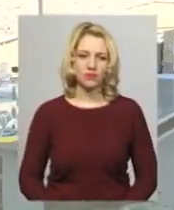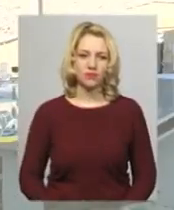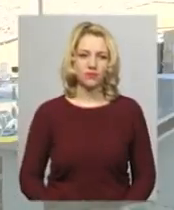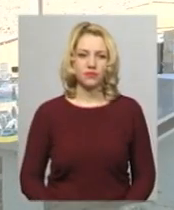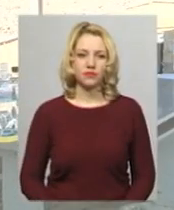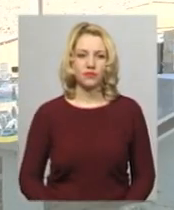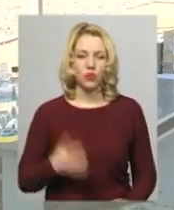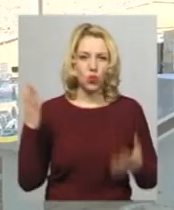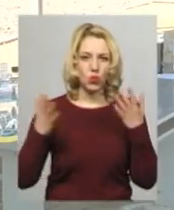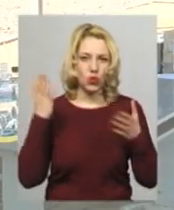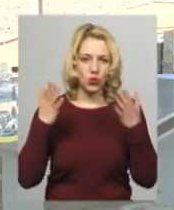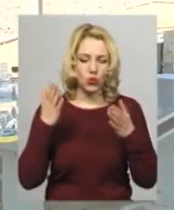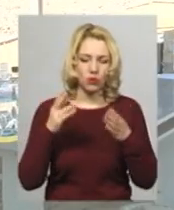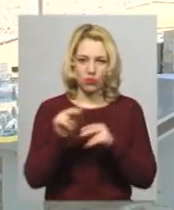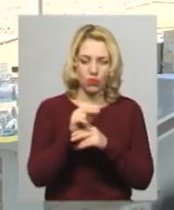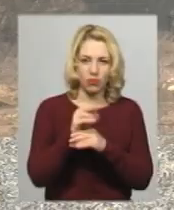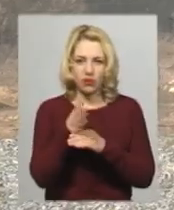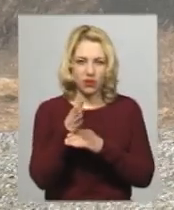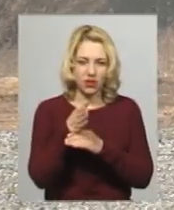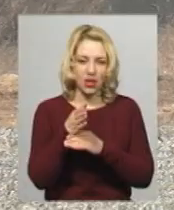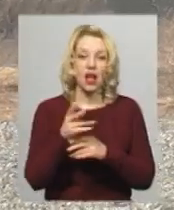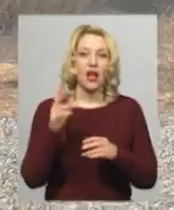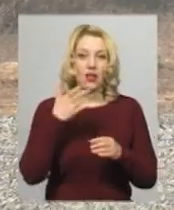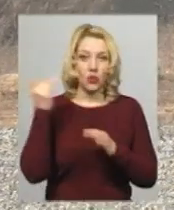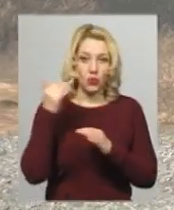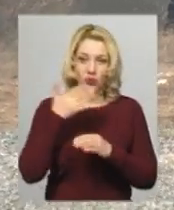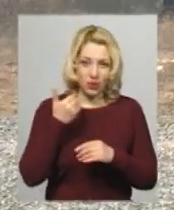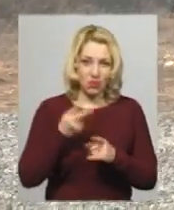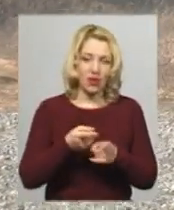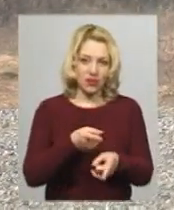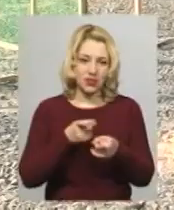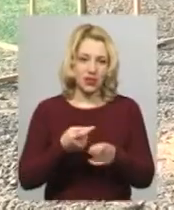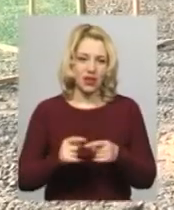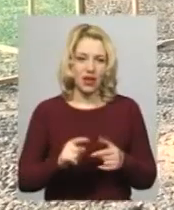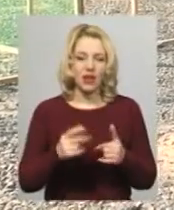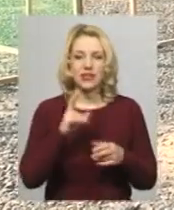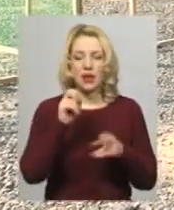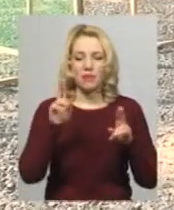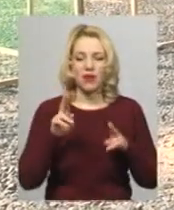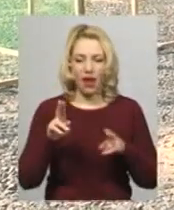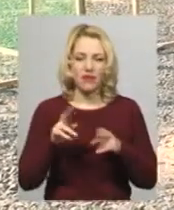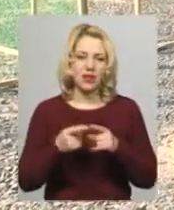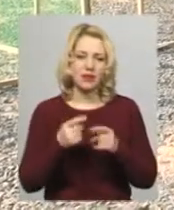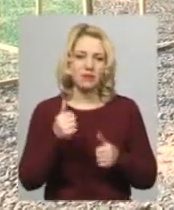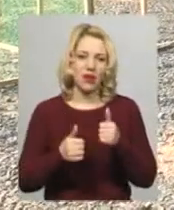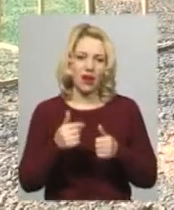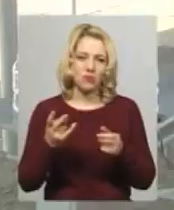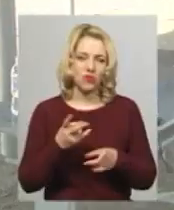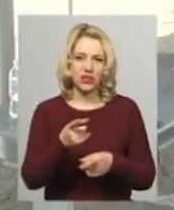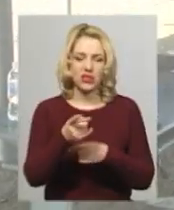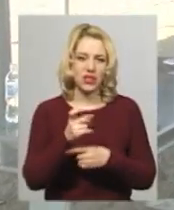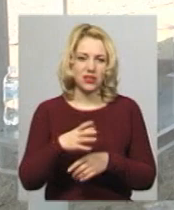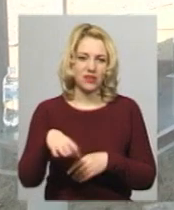«Дує, дує поправка, не дує, стріляєш». За правилами змагань стріляти сьогодні мають всі судді, як і президент федерації.